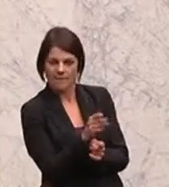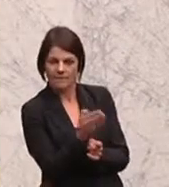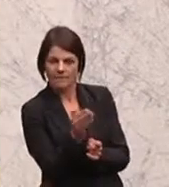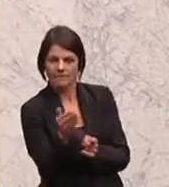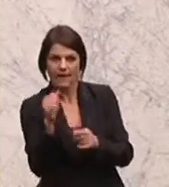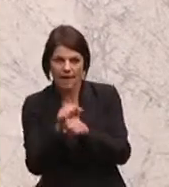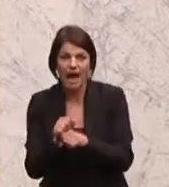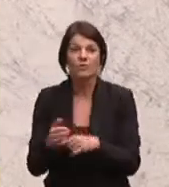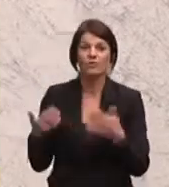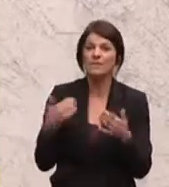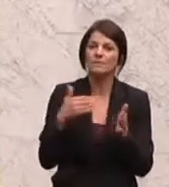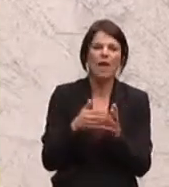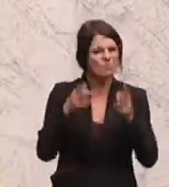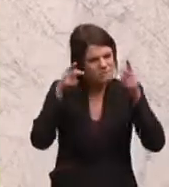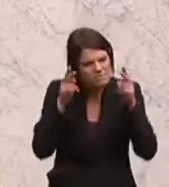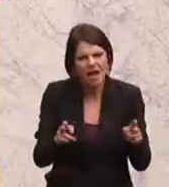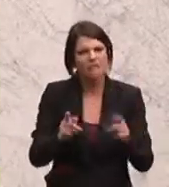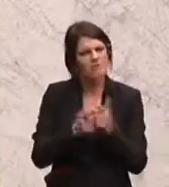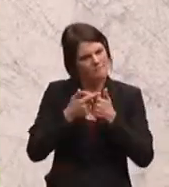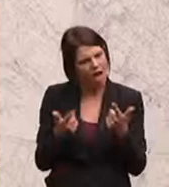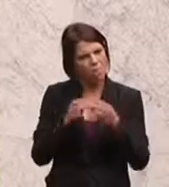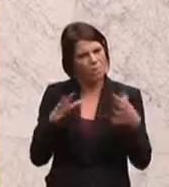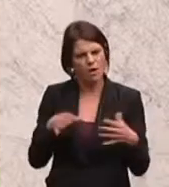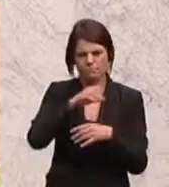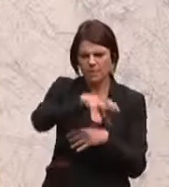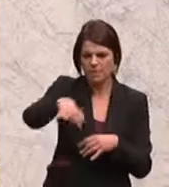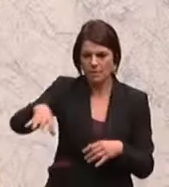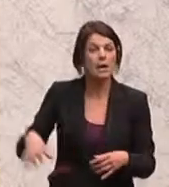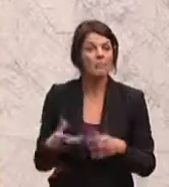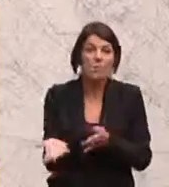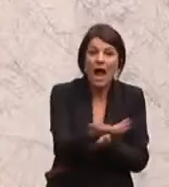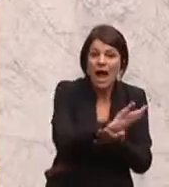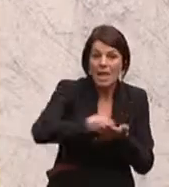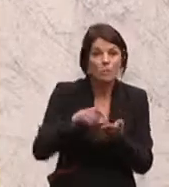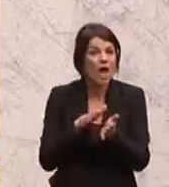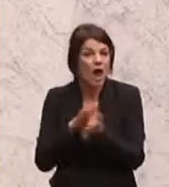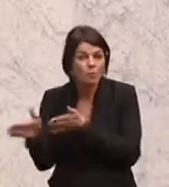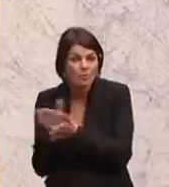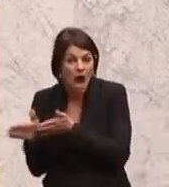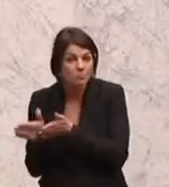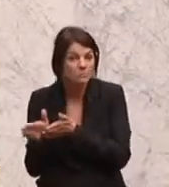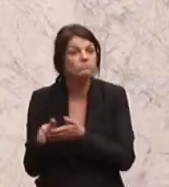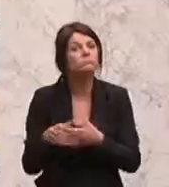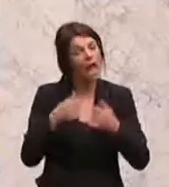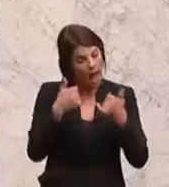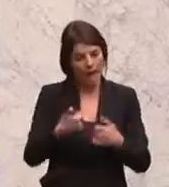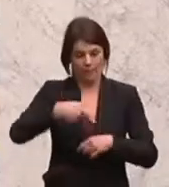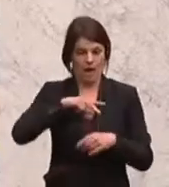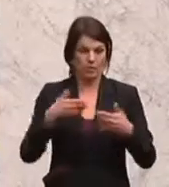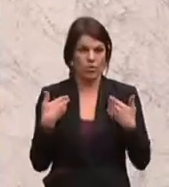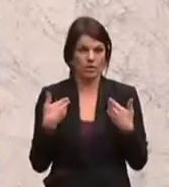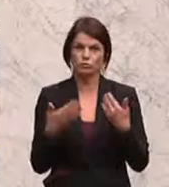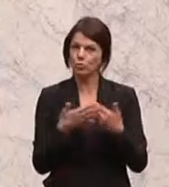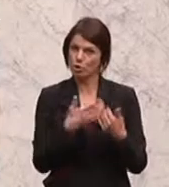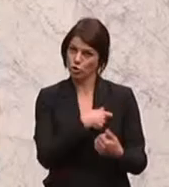letzten Endes ein echter Föderalismus, wo wirklich Einnahmen und Ausgaben in einer Hand sind. Man kann sich zum Beispiel an das